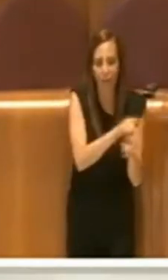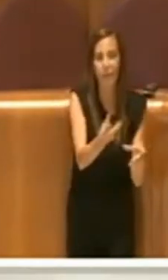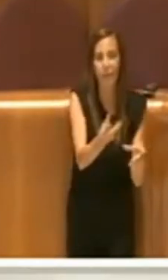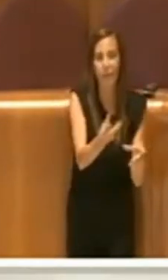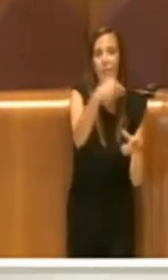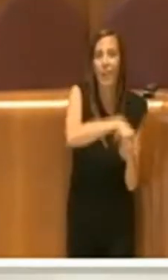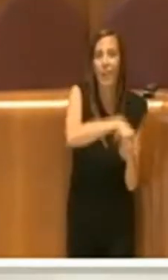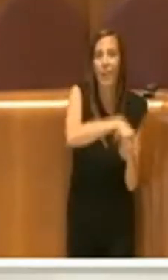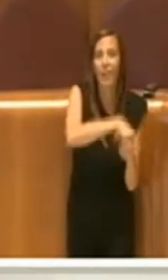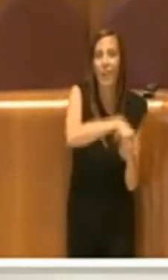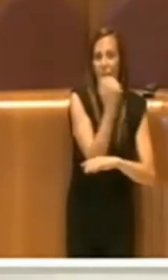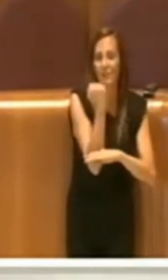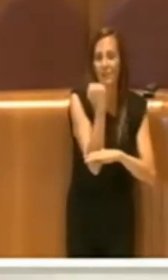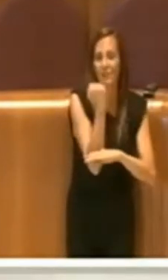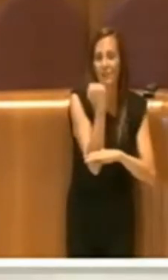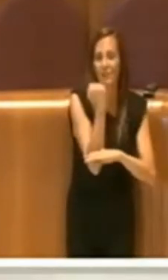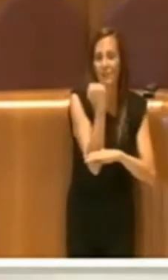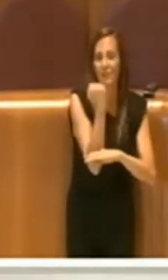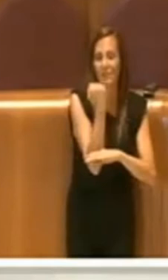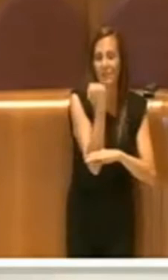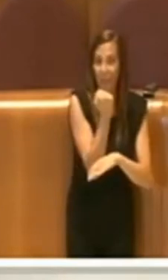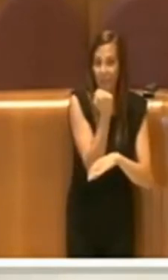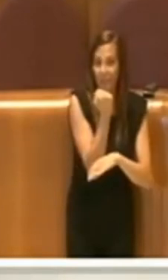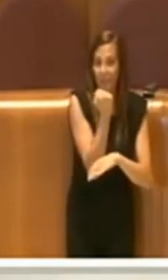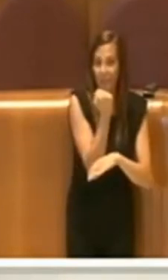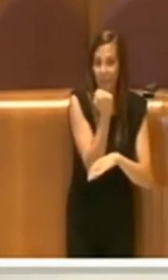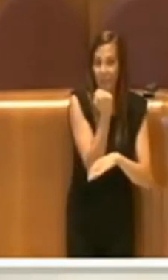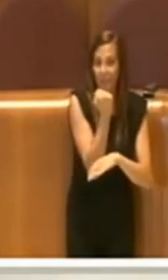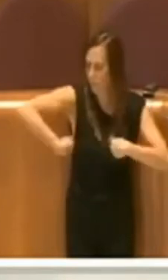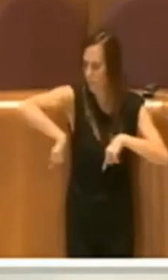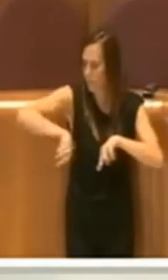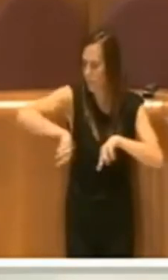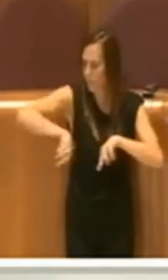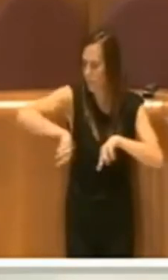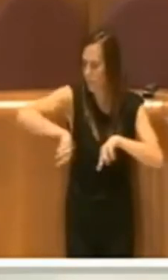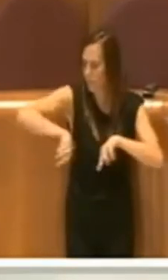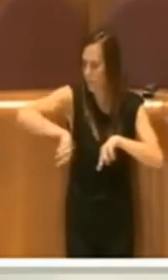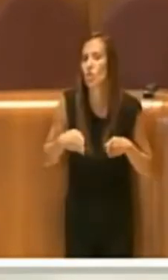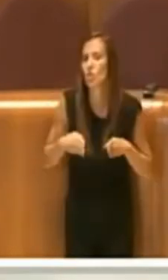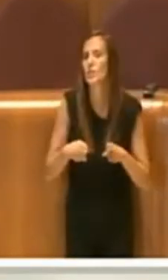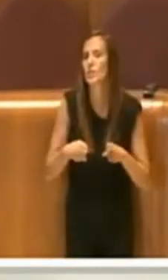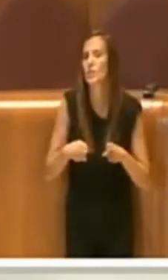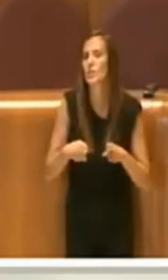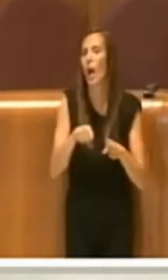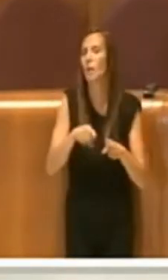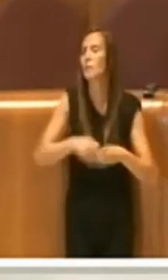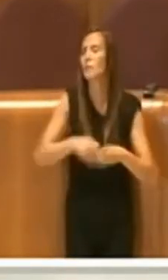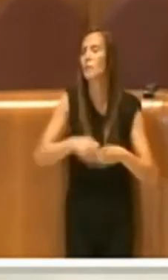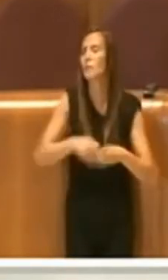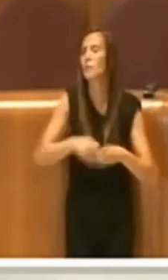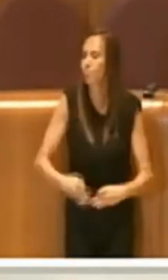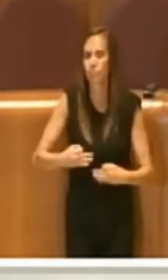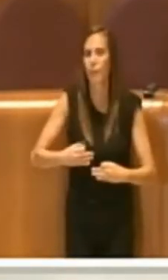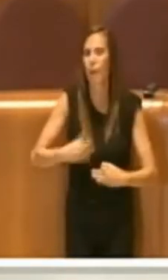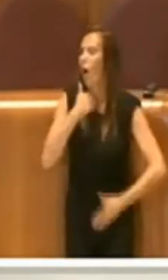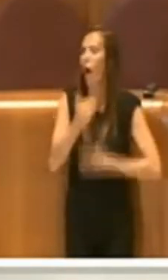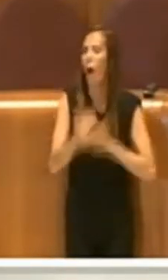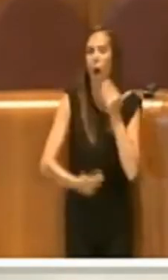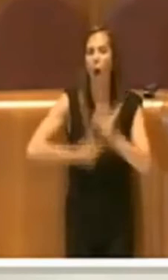del Global Service, ha preso con decisione questa strada e la sta